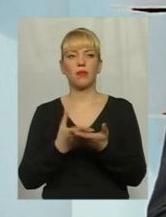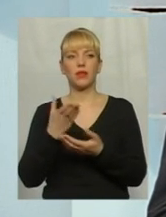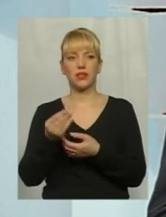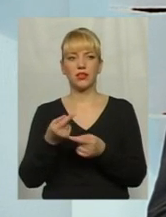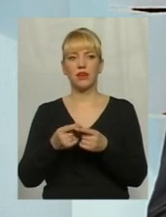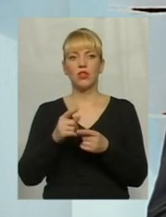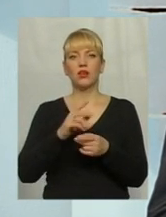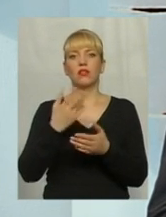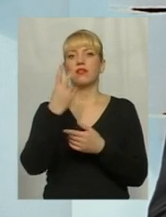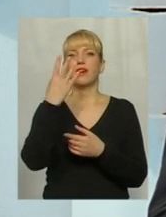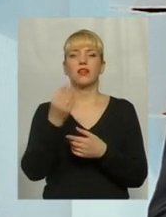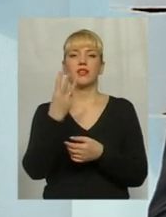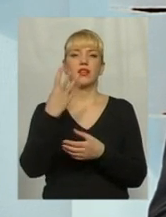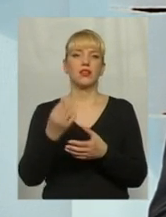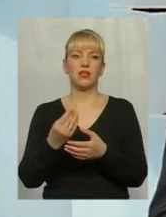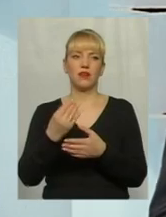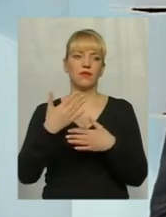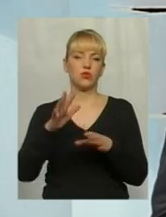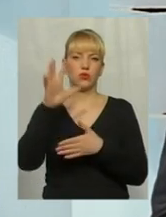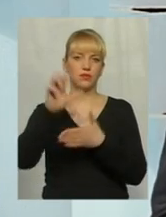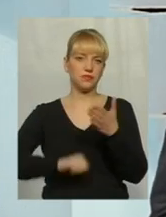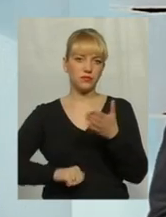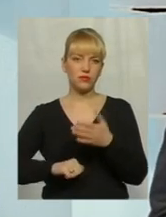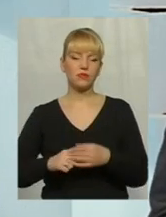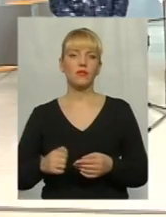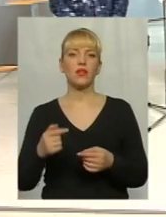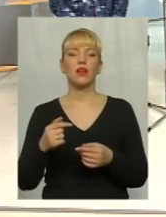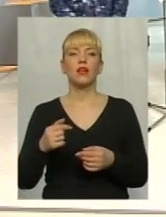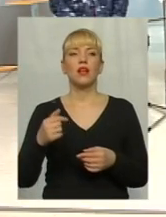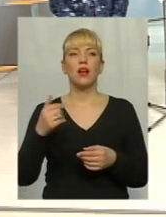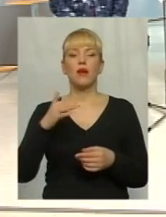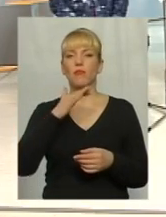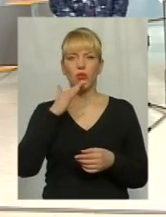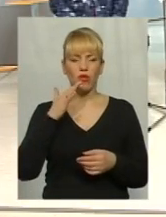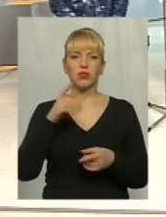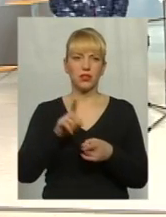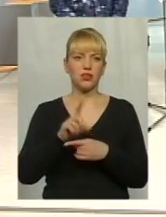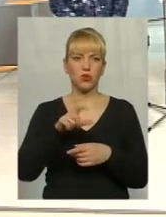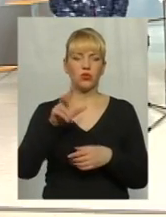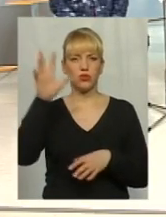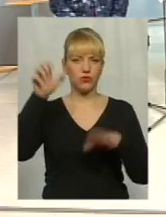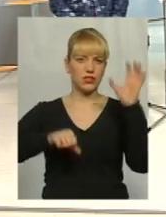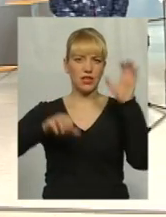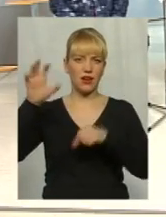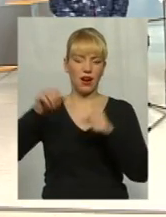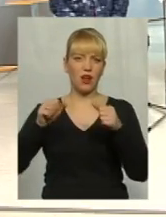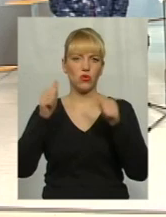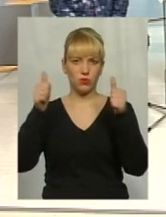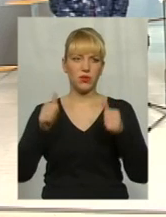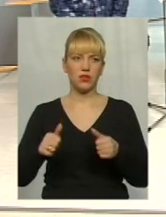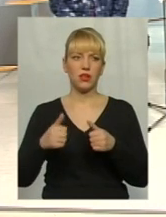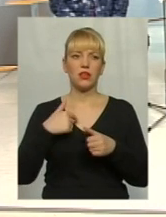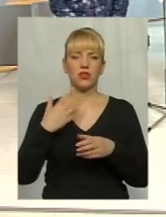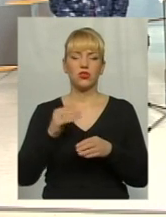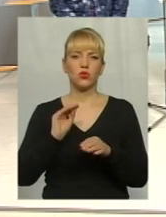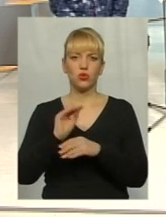довше двох-трьох днів. Що є такі люди, які просто зривають все, що в містах. Я вам хочу більше додати. У нас, наприклад,